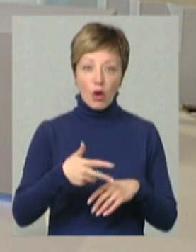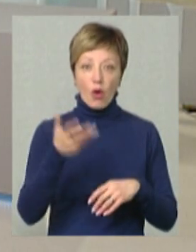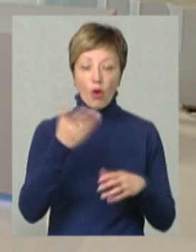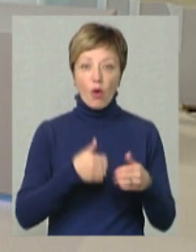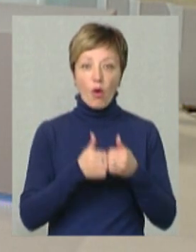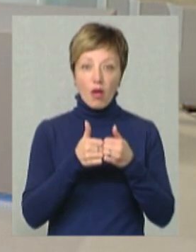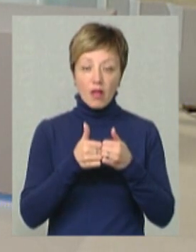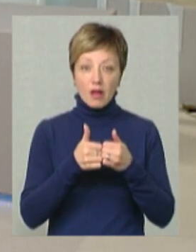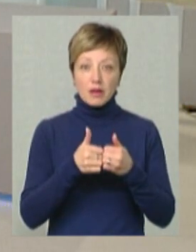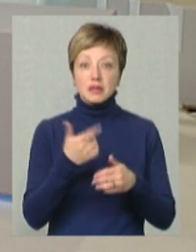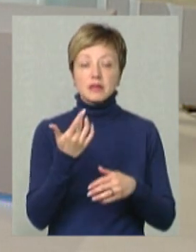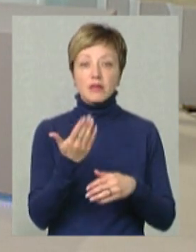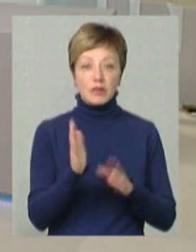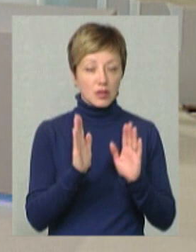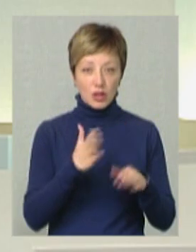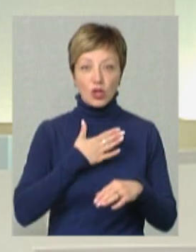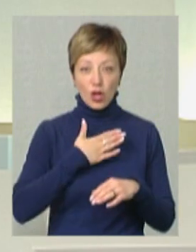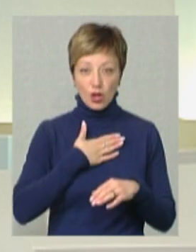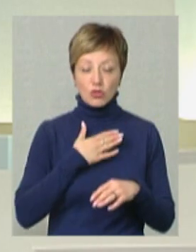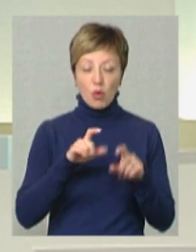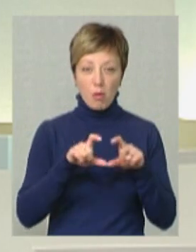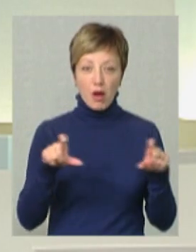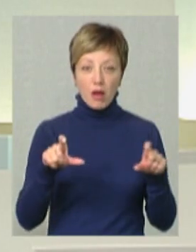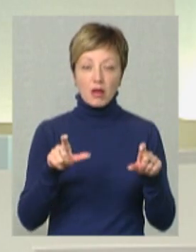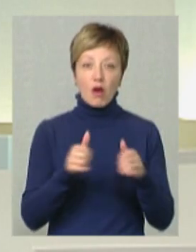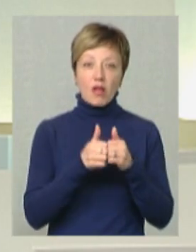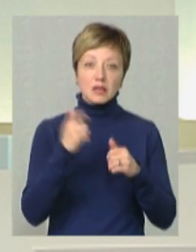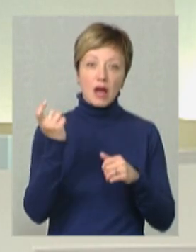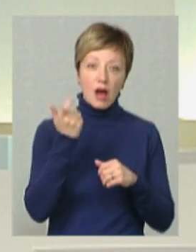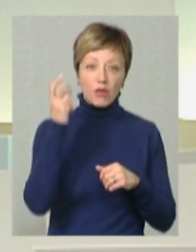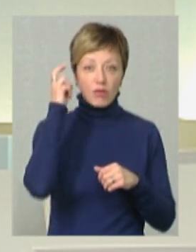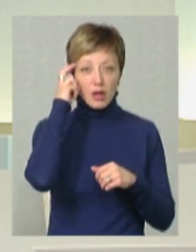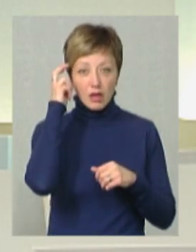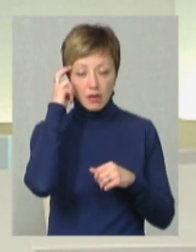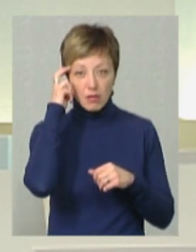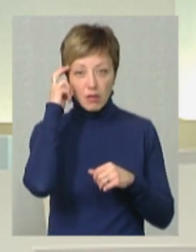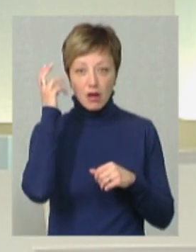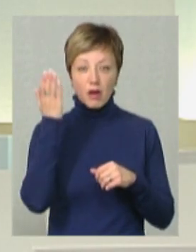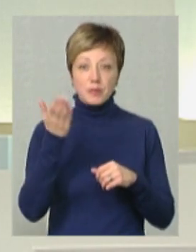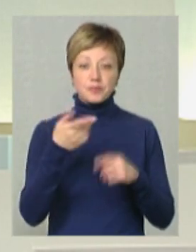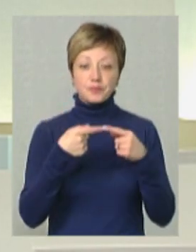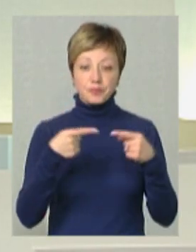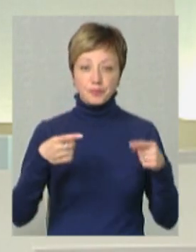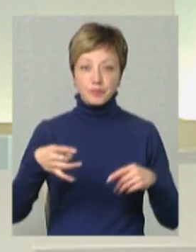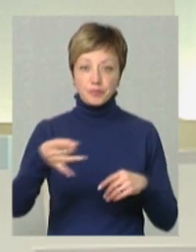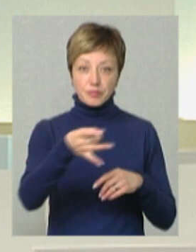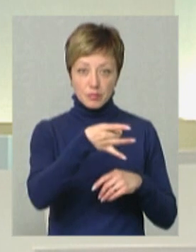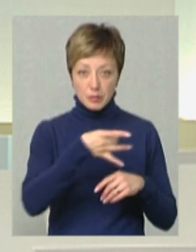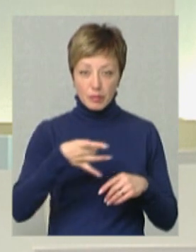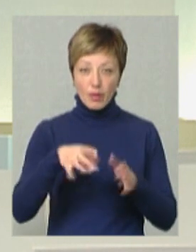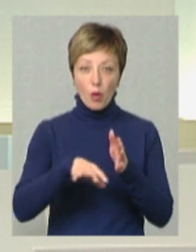колеги… Скільки вашої компанії? Нашої компанії, так. Колеги з Харкова, Києва та інших регіонів